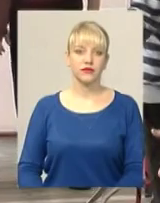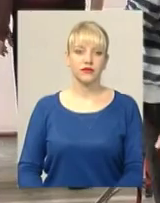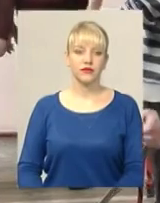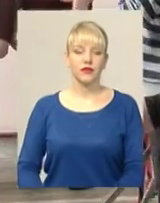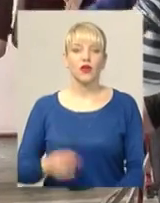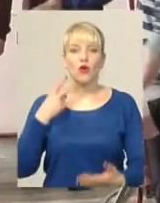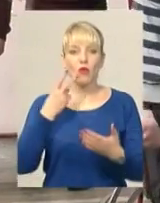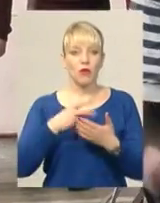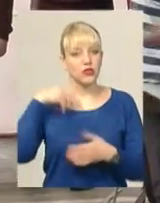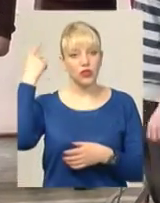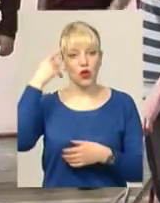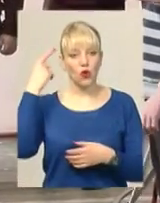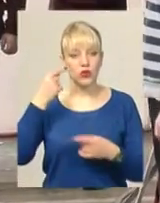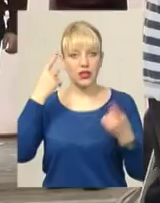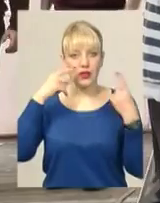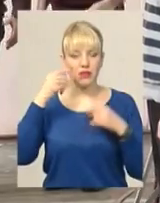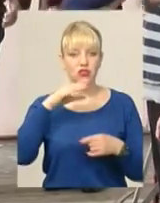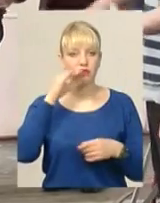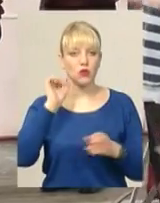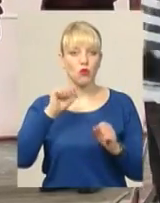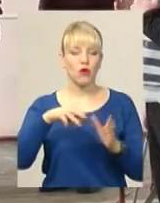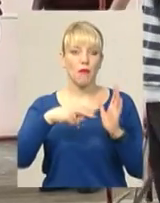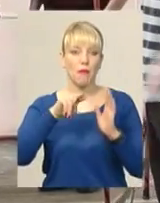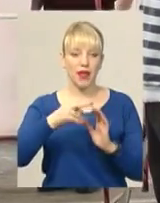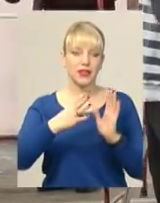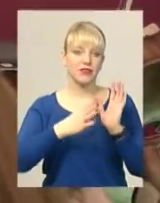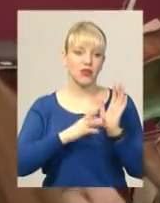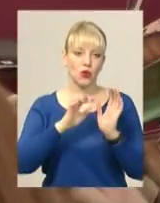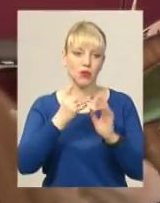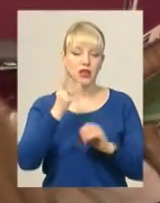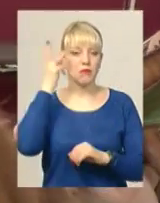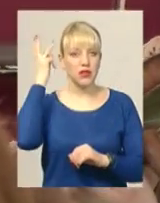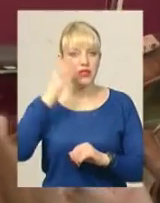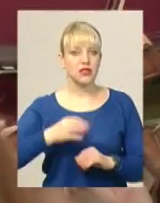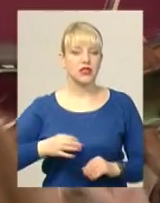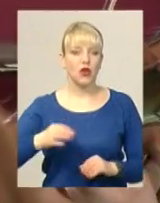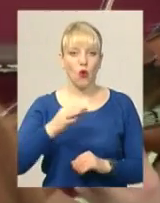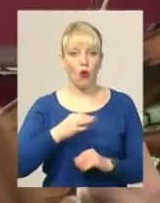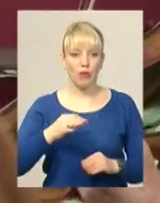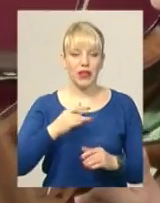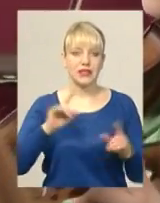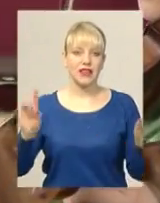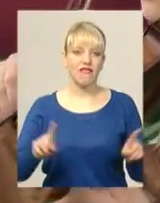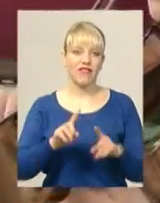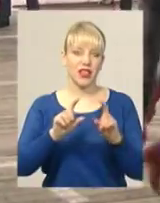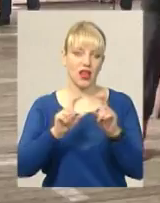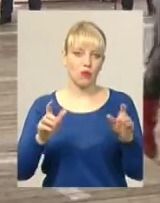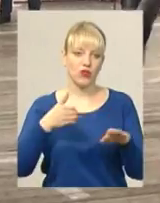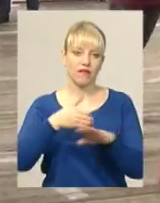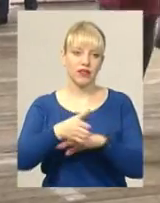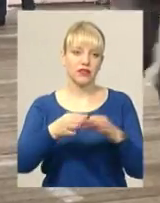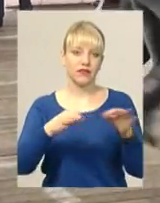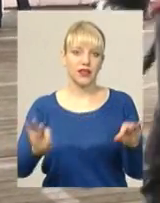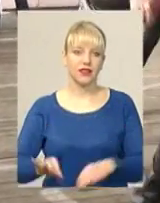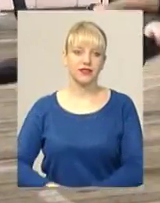Побачити козацький міф Шевченка можна у п'ятницю 9 березня у Хмельницькій обласній філармонії. Вхід вільний. Наталя Захарчук,